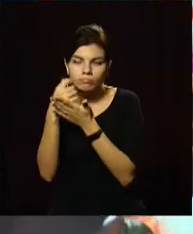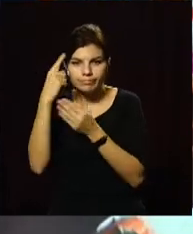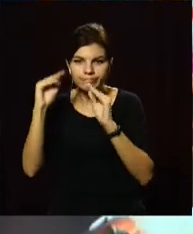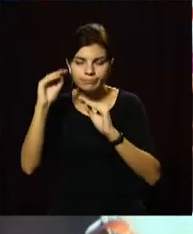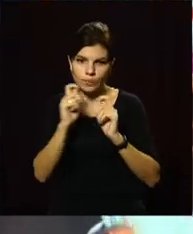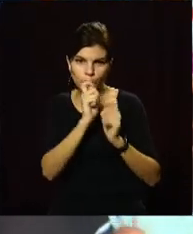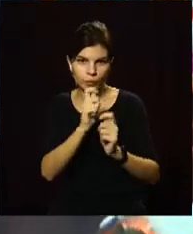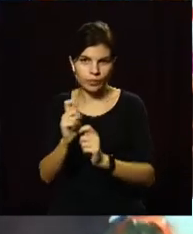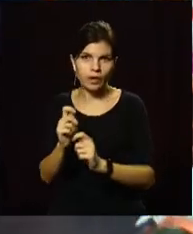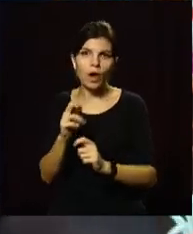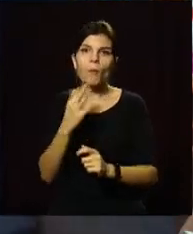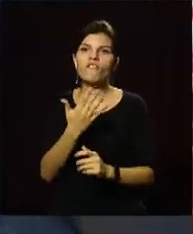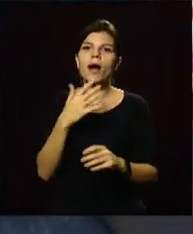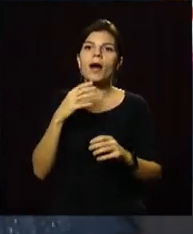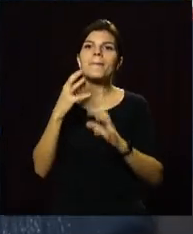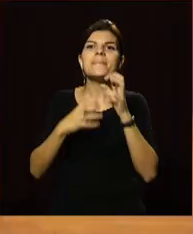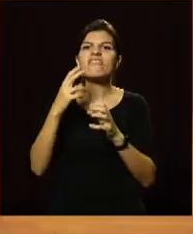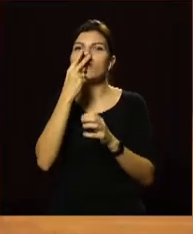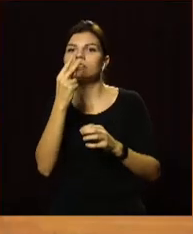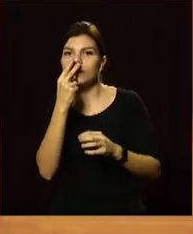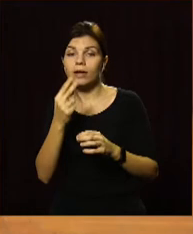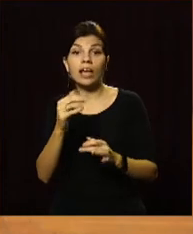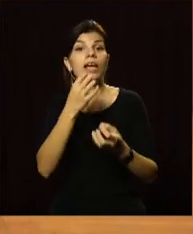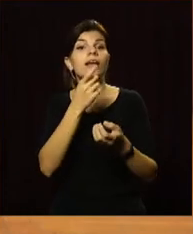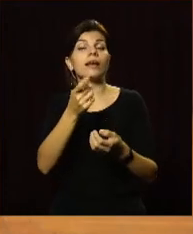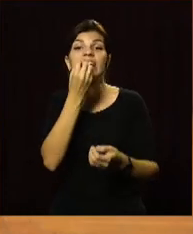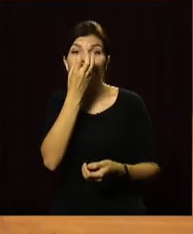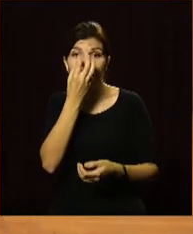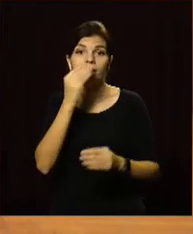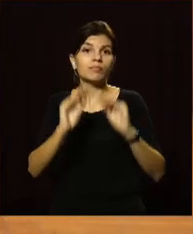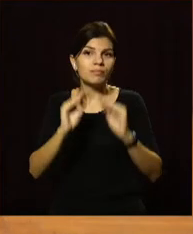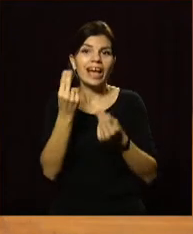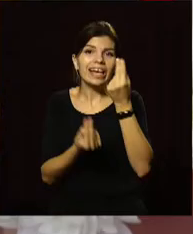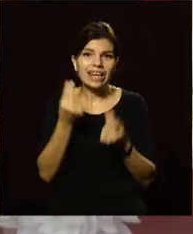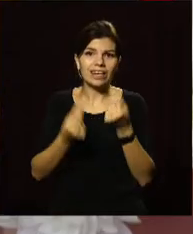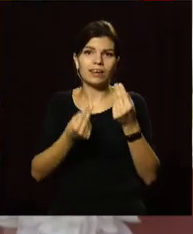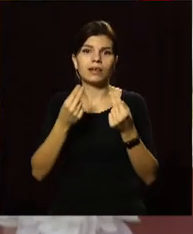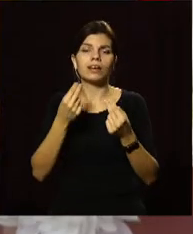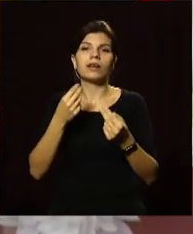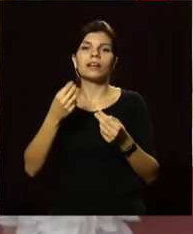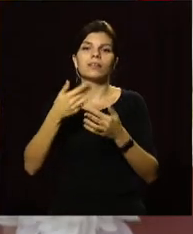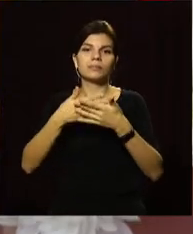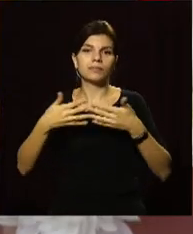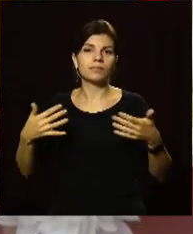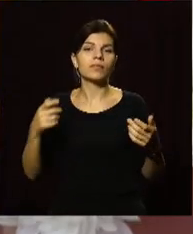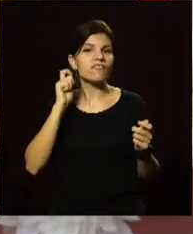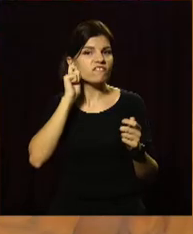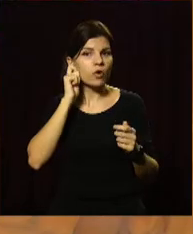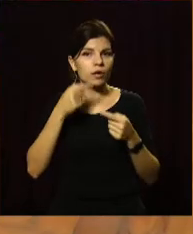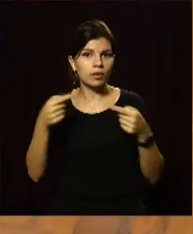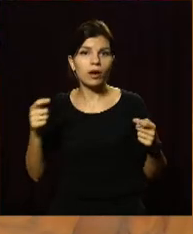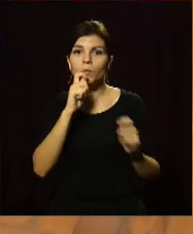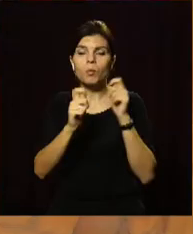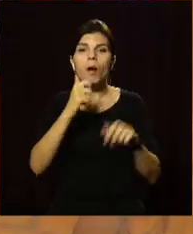мировоззрінню і розвитку. Квіти, побутова техніка та пакунки іграшок для дітей різного віку. Подарунки родинам